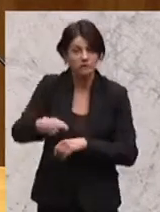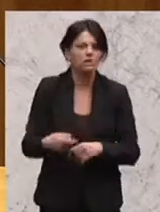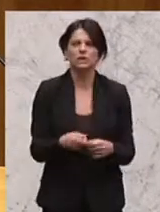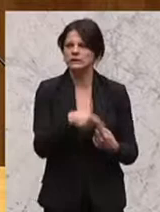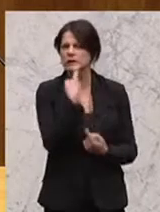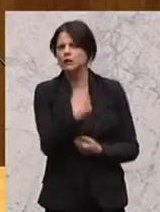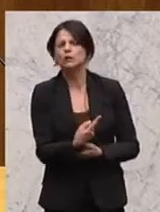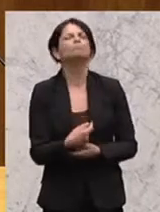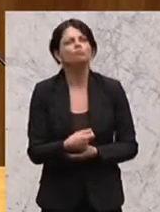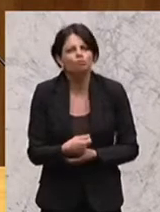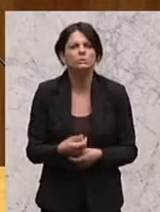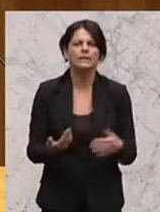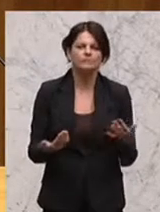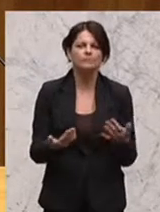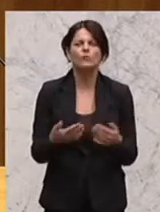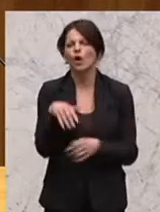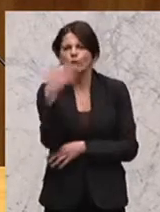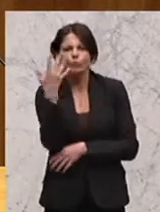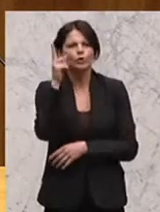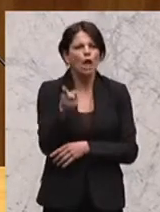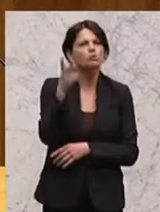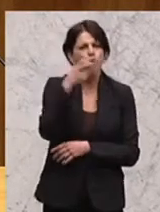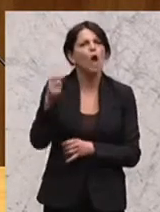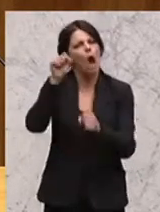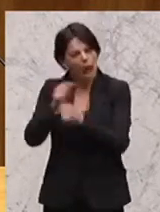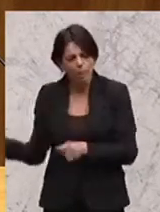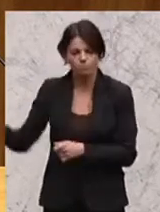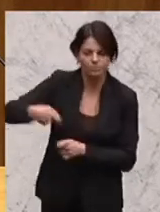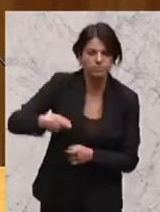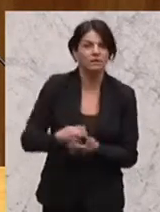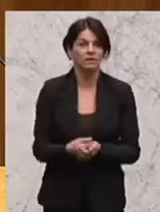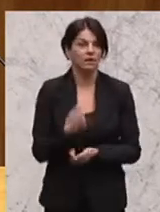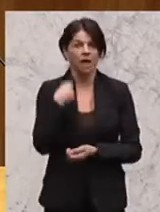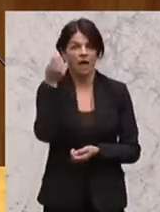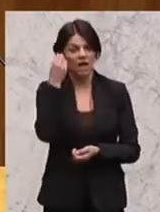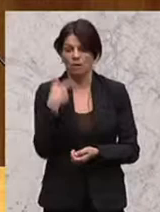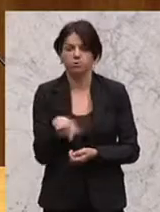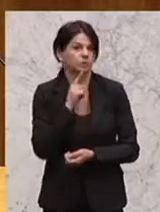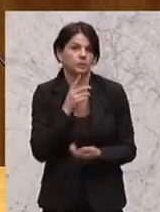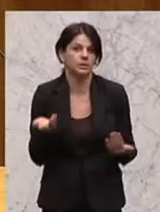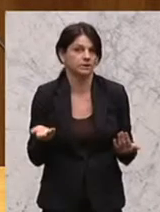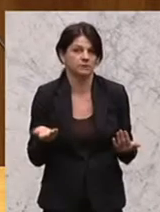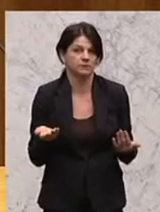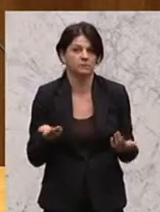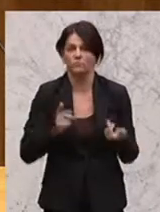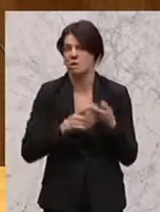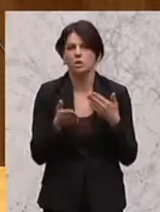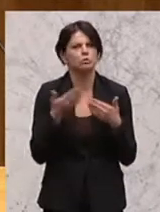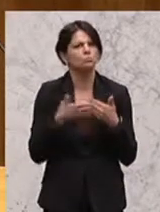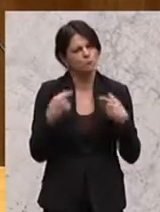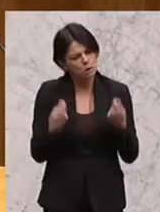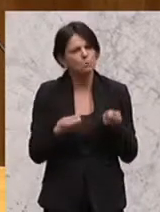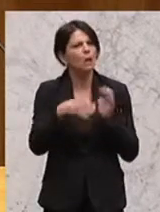Rede davon ist, dass es 5.000 Euro sein werden, dann glauben wir, dass es zu gering ist. Und wenn dann eine